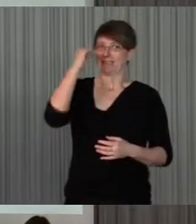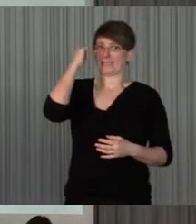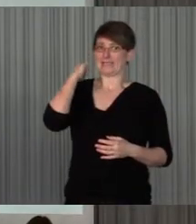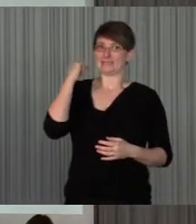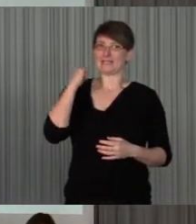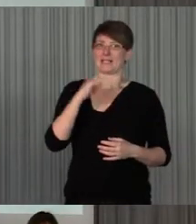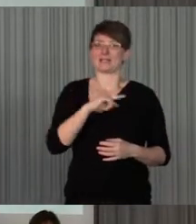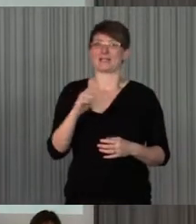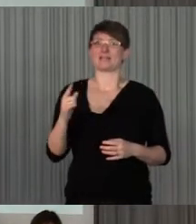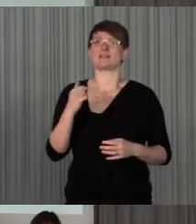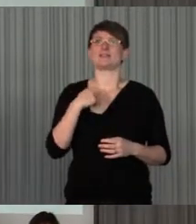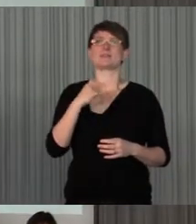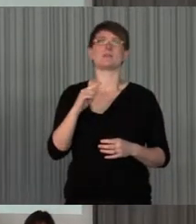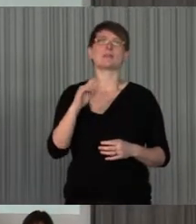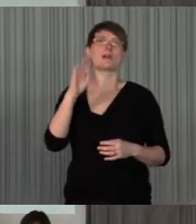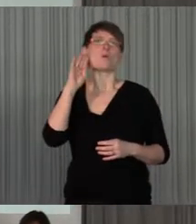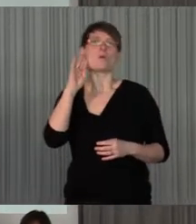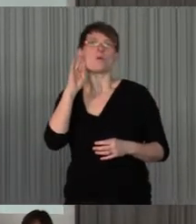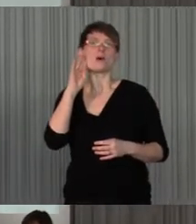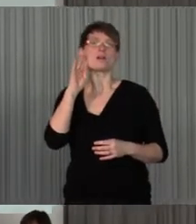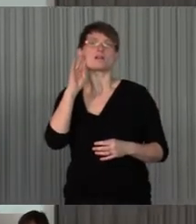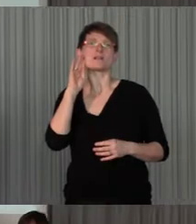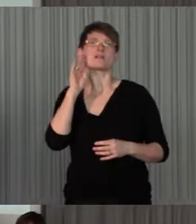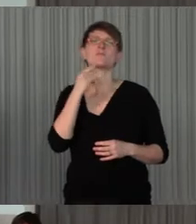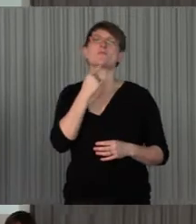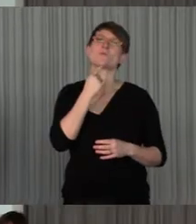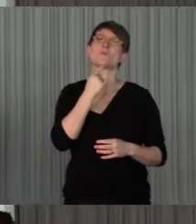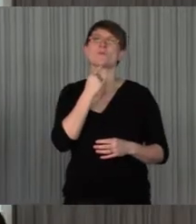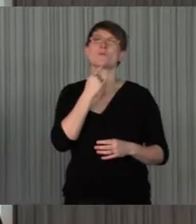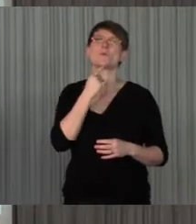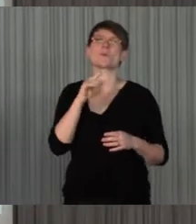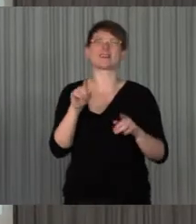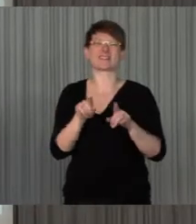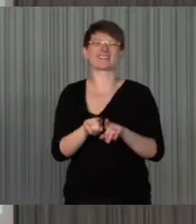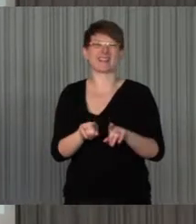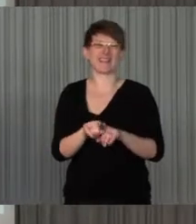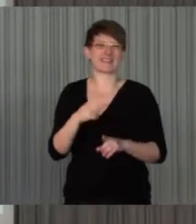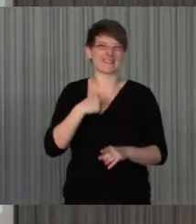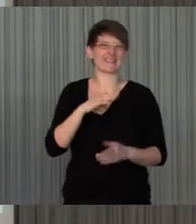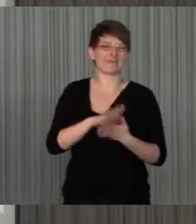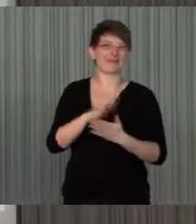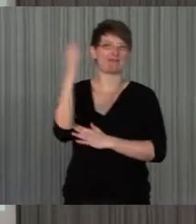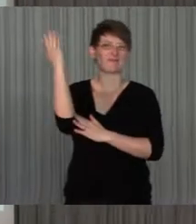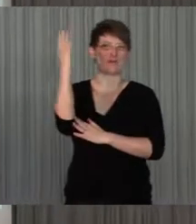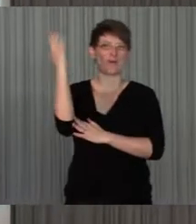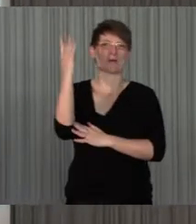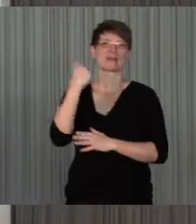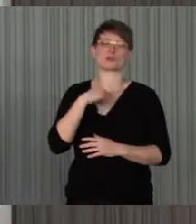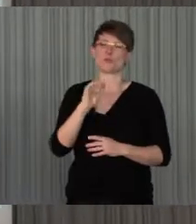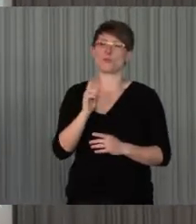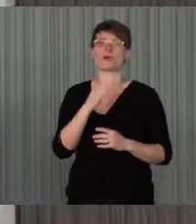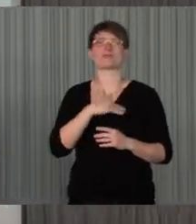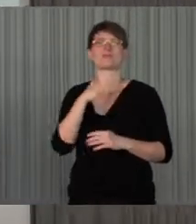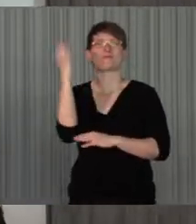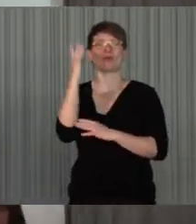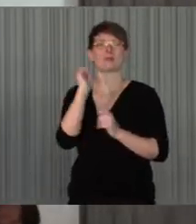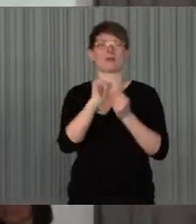auch immer mit diesem einen Ohr, das war das für mich, das habe ich ja immer gebraucht, und dann mein Fond war es noch verändern,